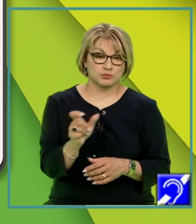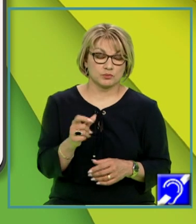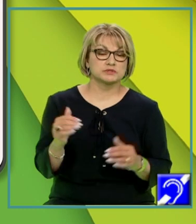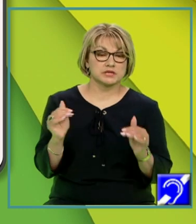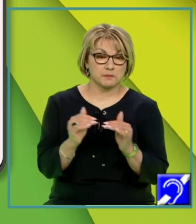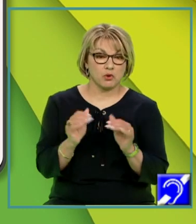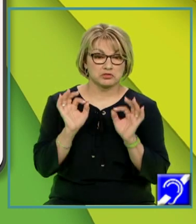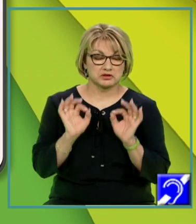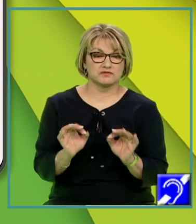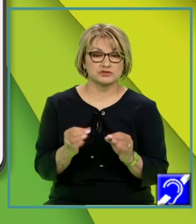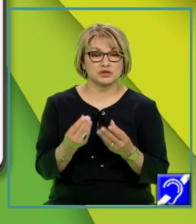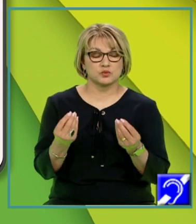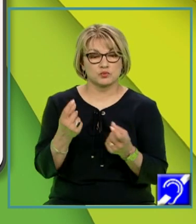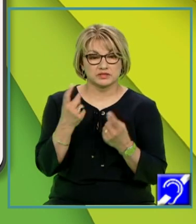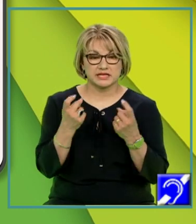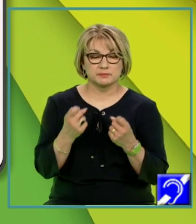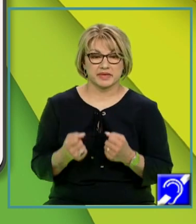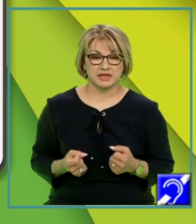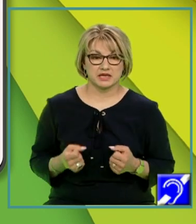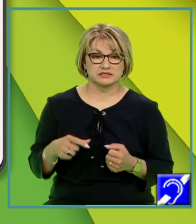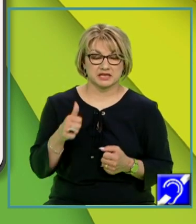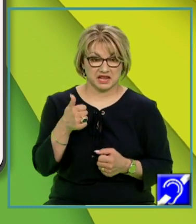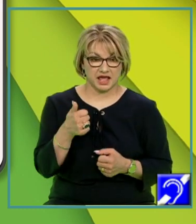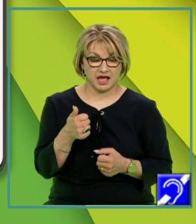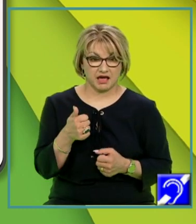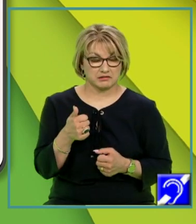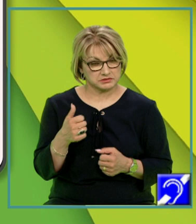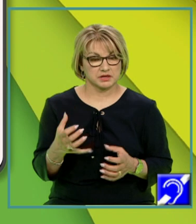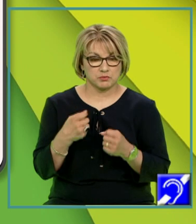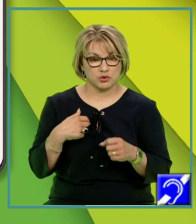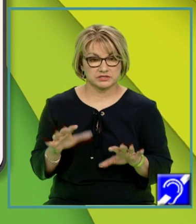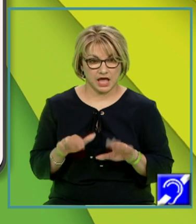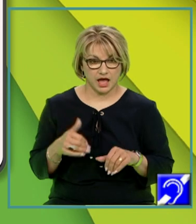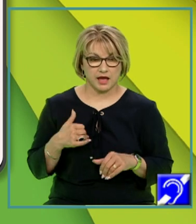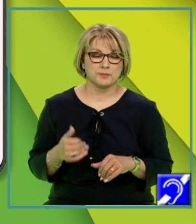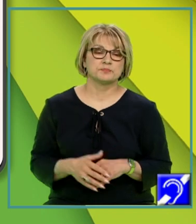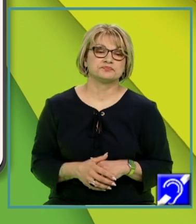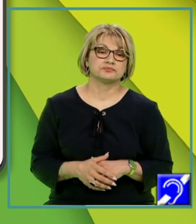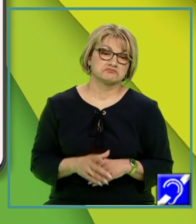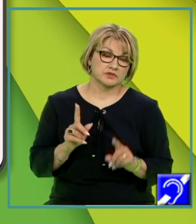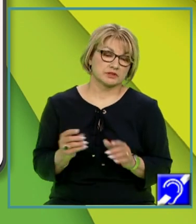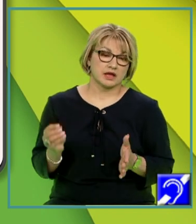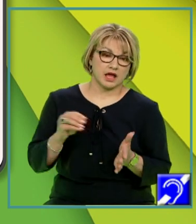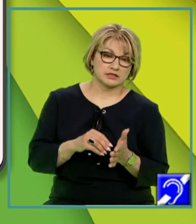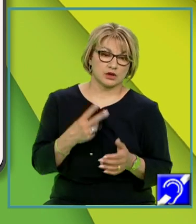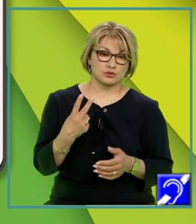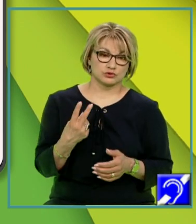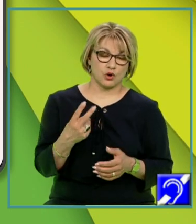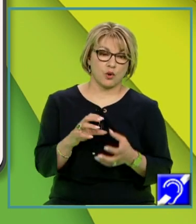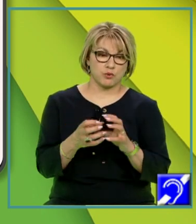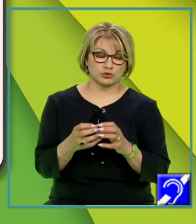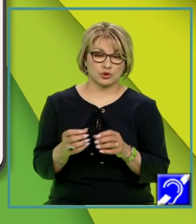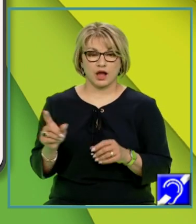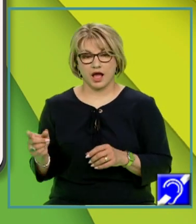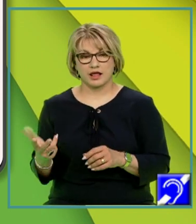foarte multe dintre experiențele reale pe care le pot avea. dacă adaug două portocale la